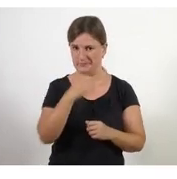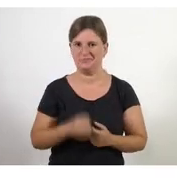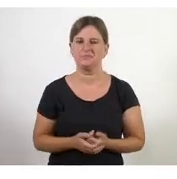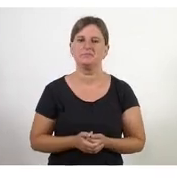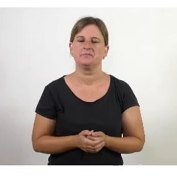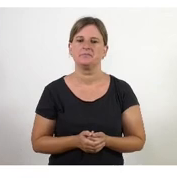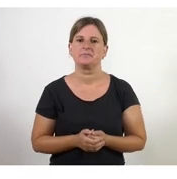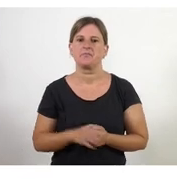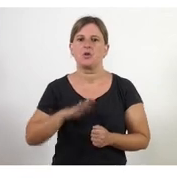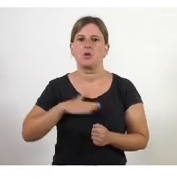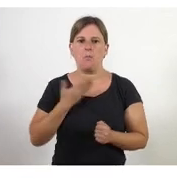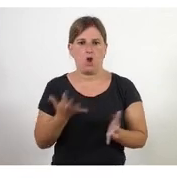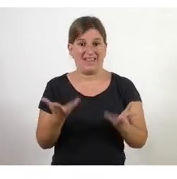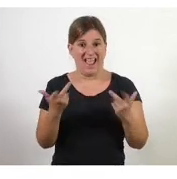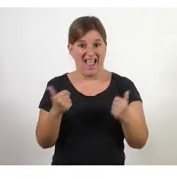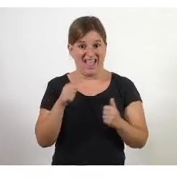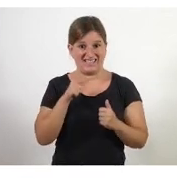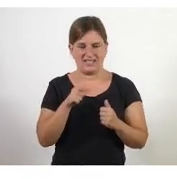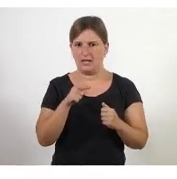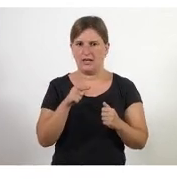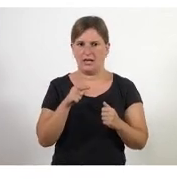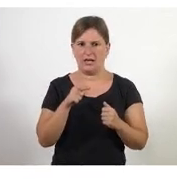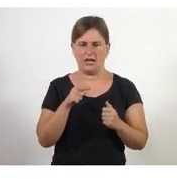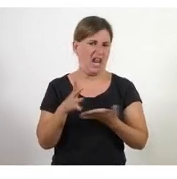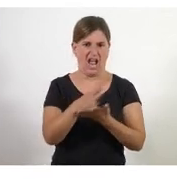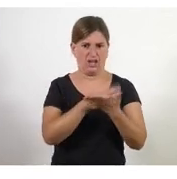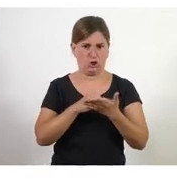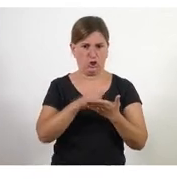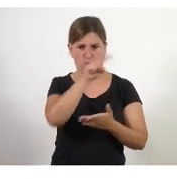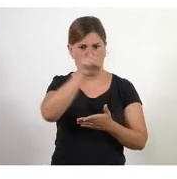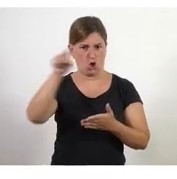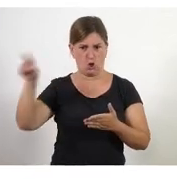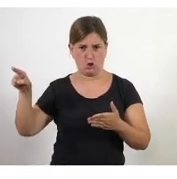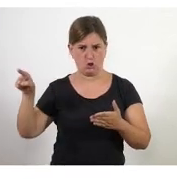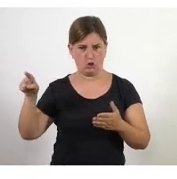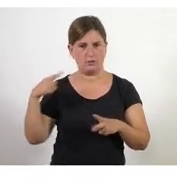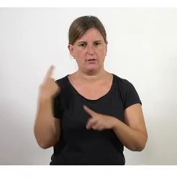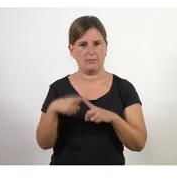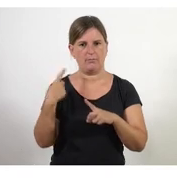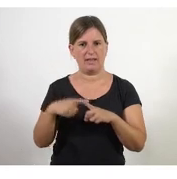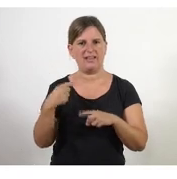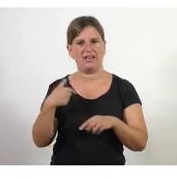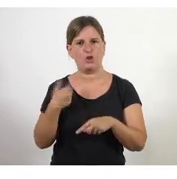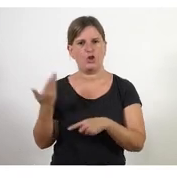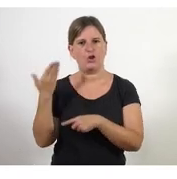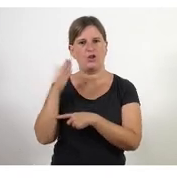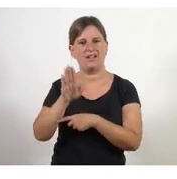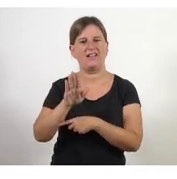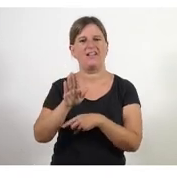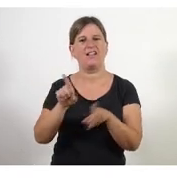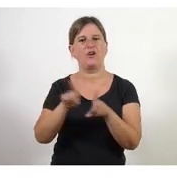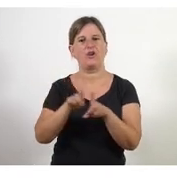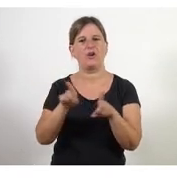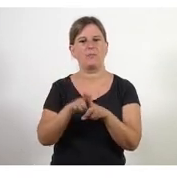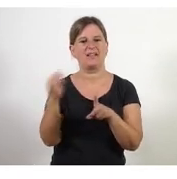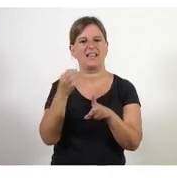Es pot fer agile a tot arreu Per què? Perquè jo no us estic proposant que obriu totes les